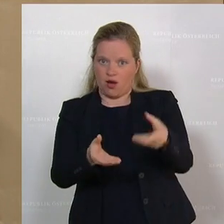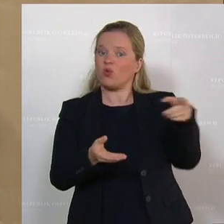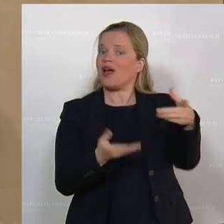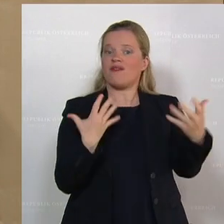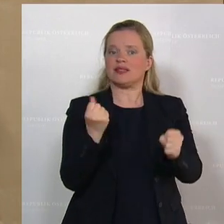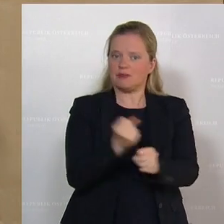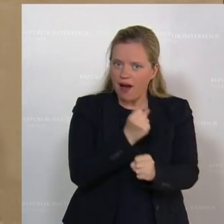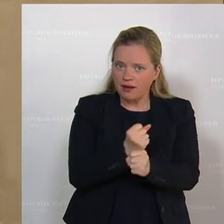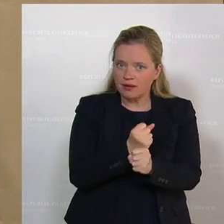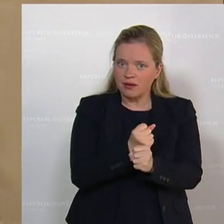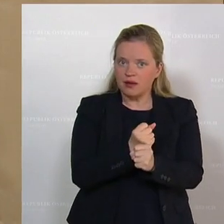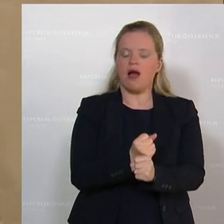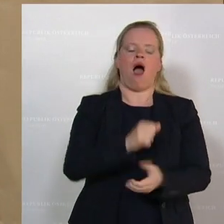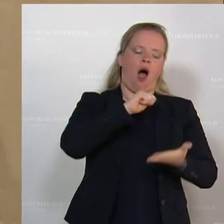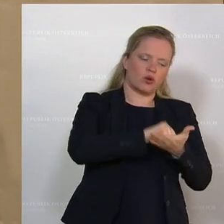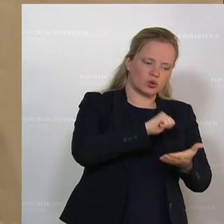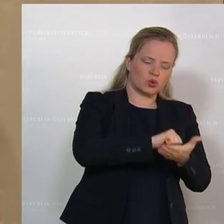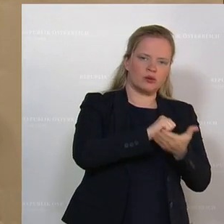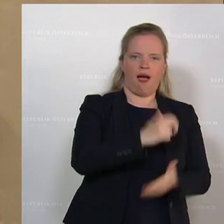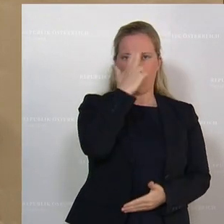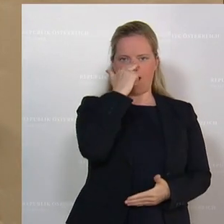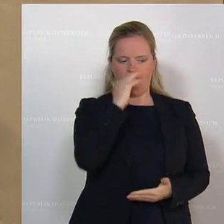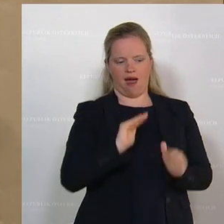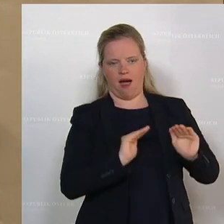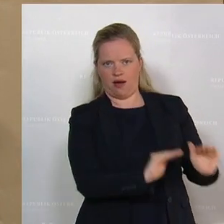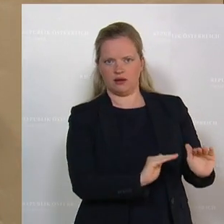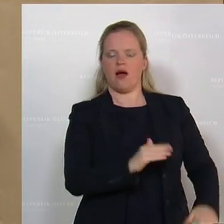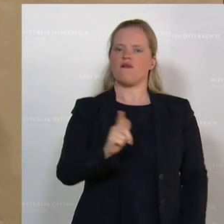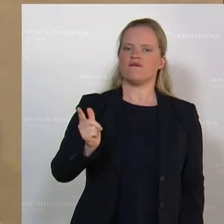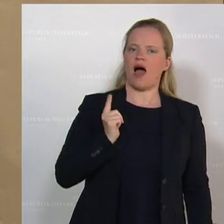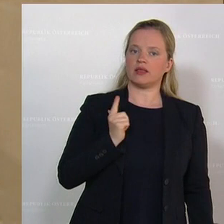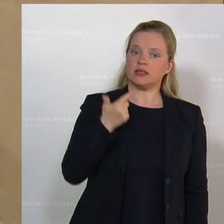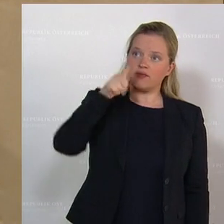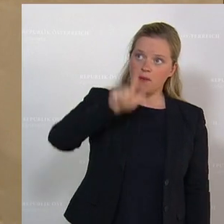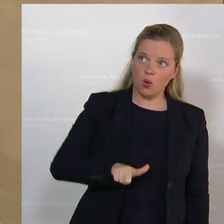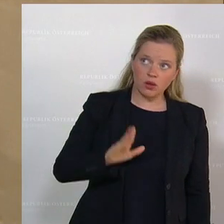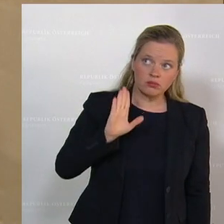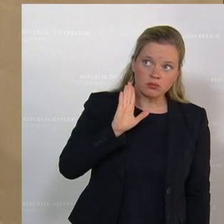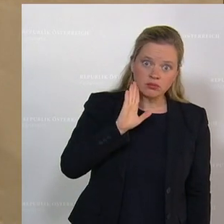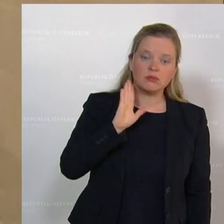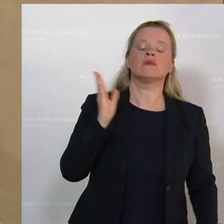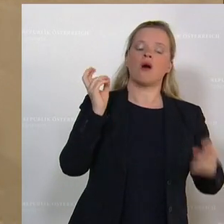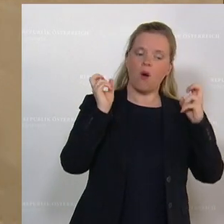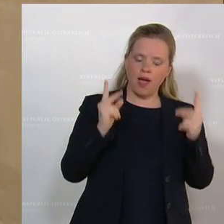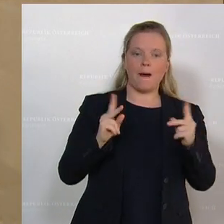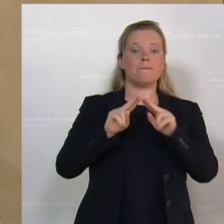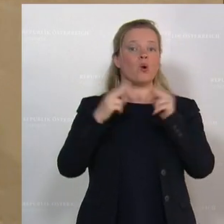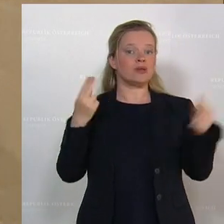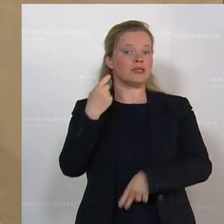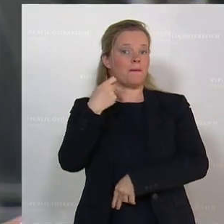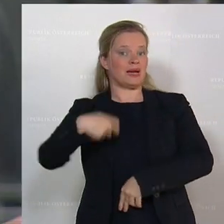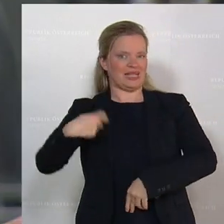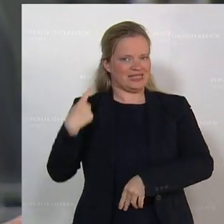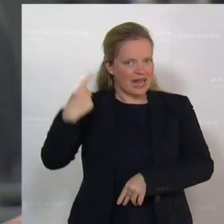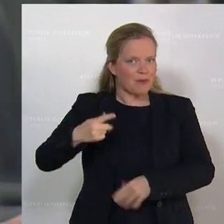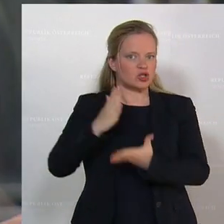aus, stellt sie in den Keller und wartet zwei Monate lang, bis etwas passiert. Der Bundespräsident hat